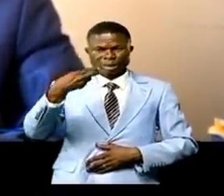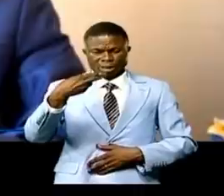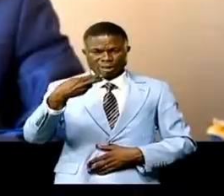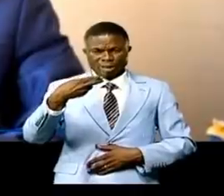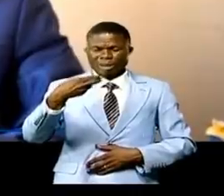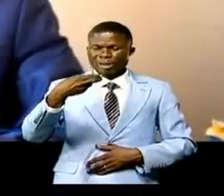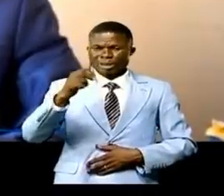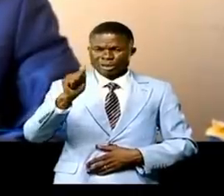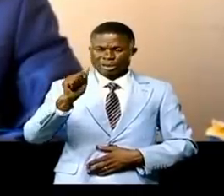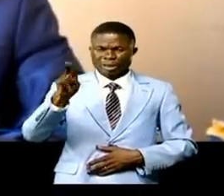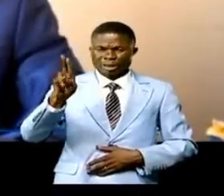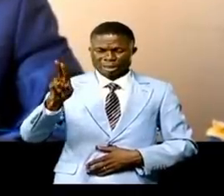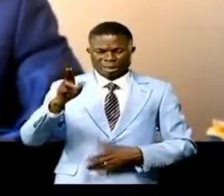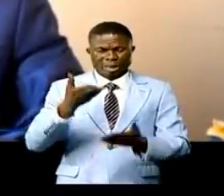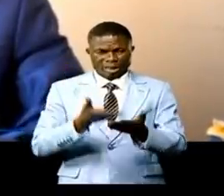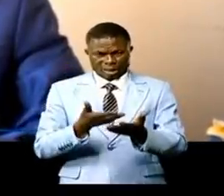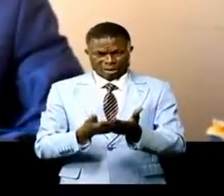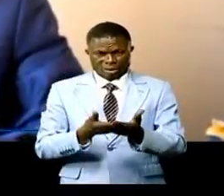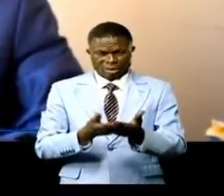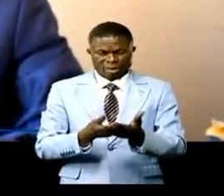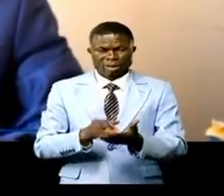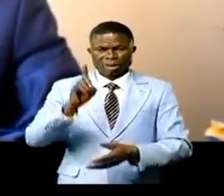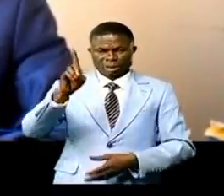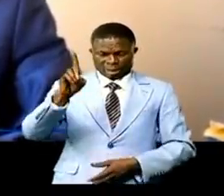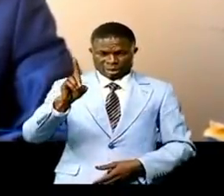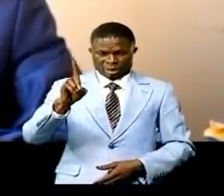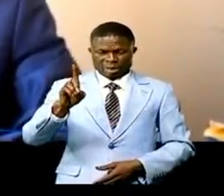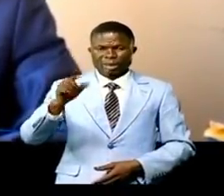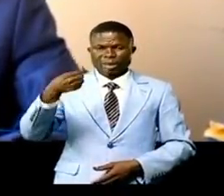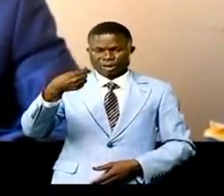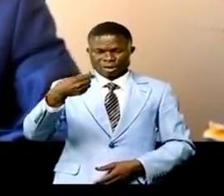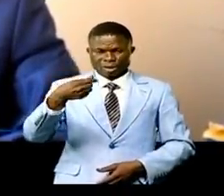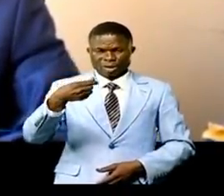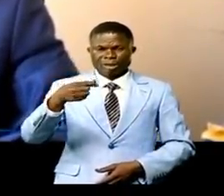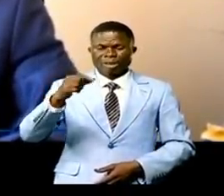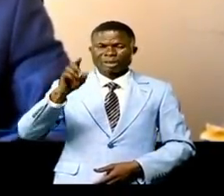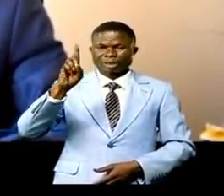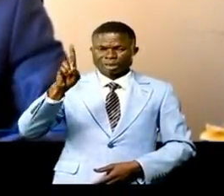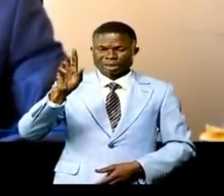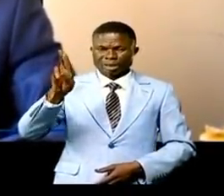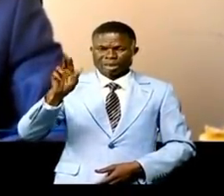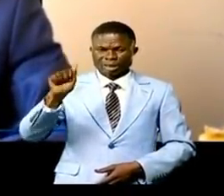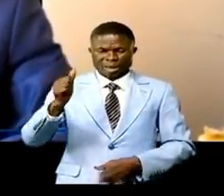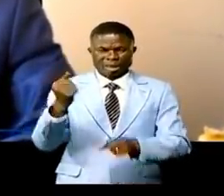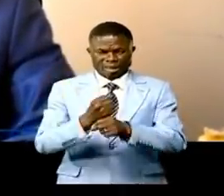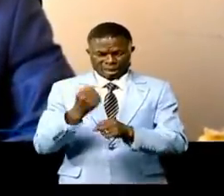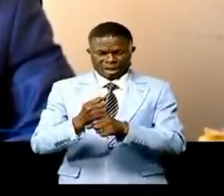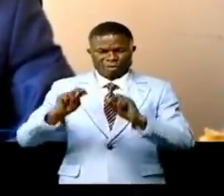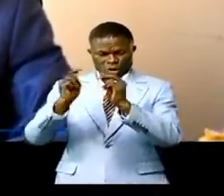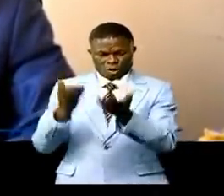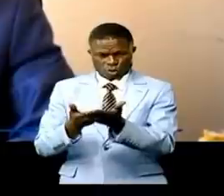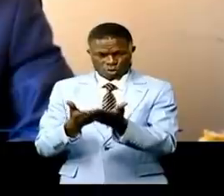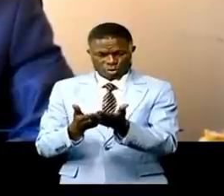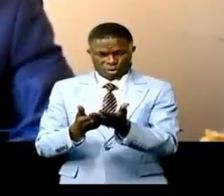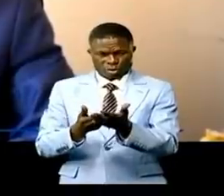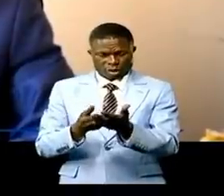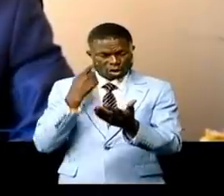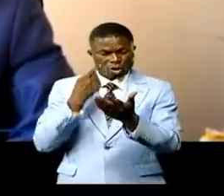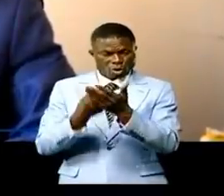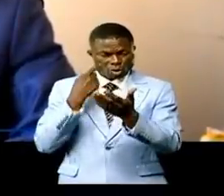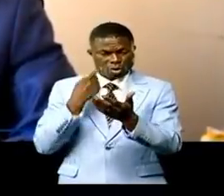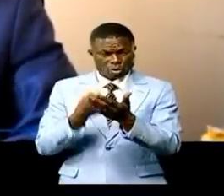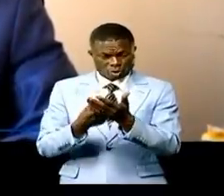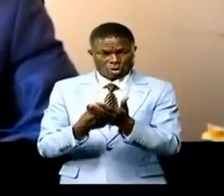différence d'autres régies la Dégirade travaille avec les services d'assiette qui en amont constate et